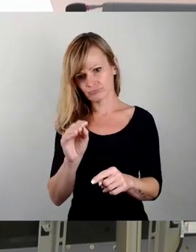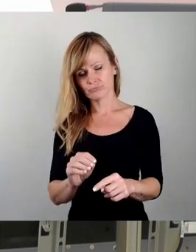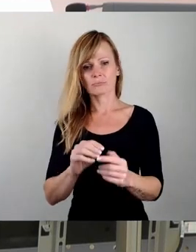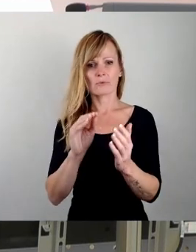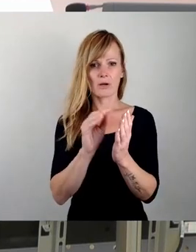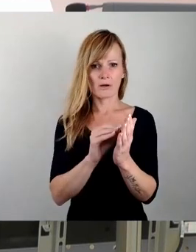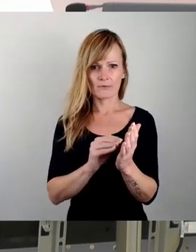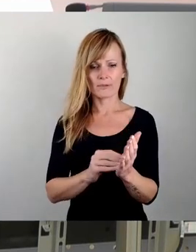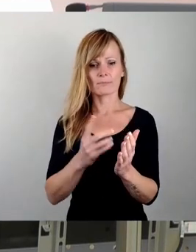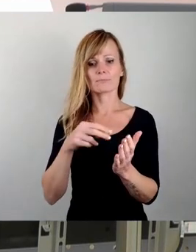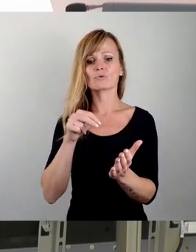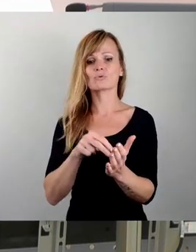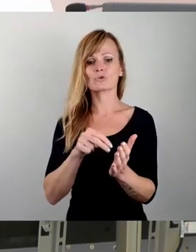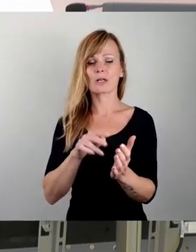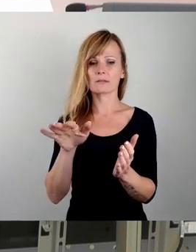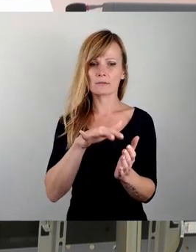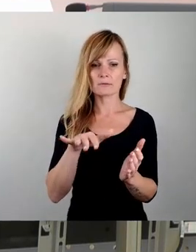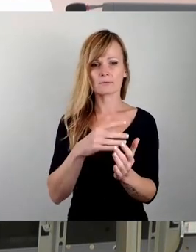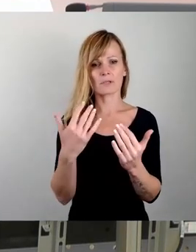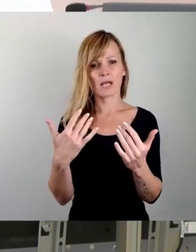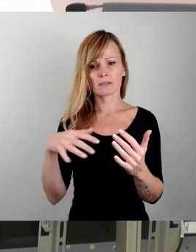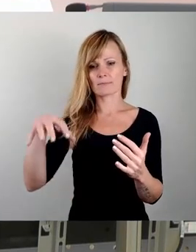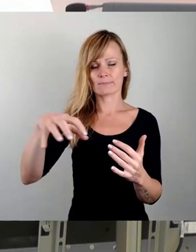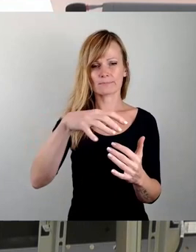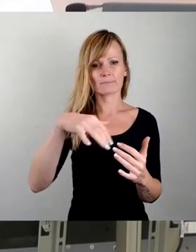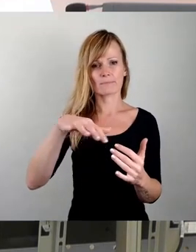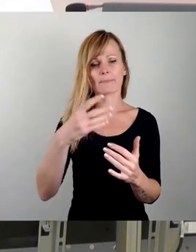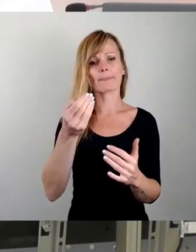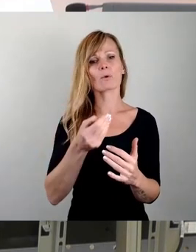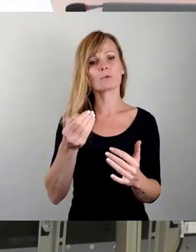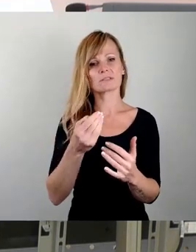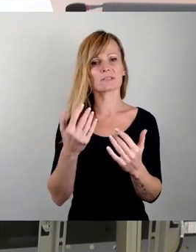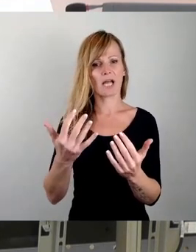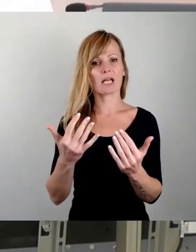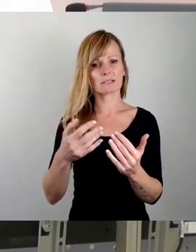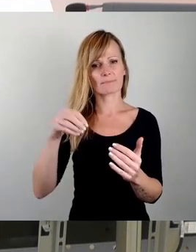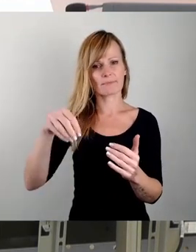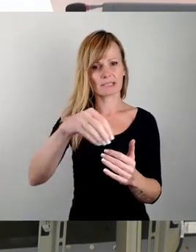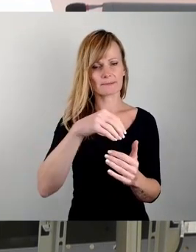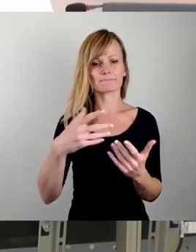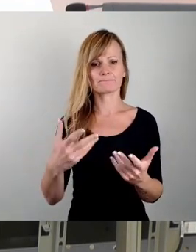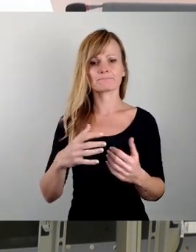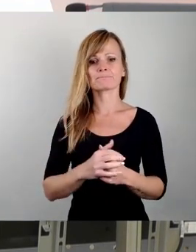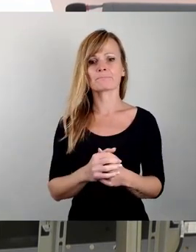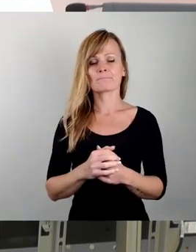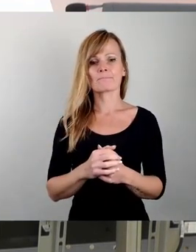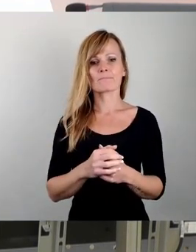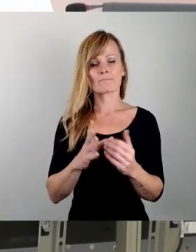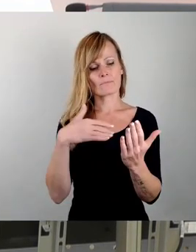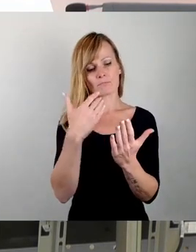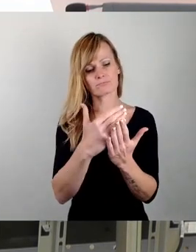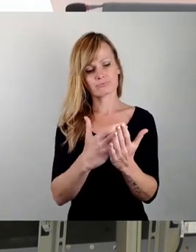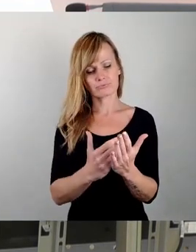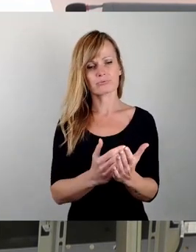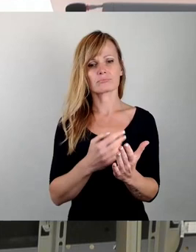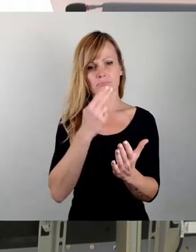Zustände der jeweiligen Rasenplätze, der Kunstrasenplätze, der Einordnung, der Feststellung des Sanierungsbedarfes